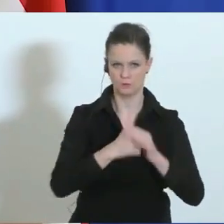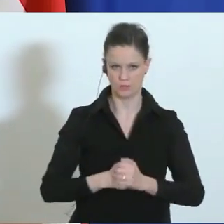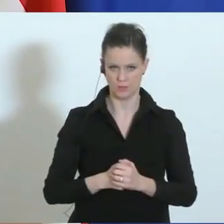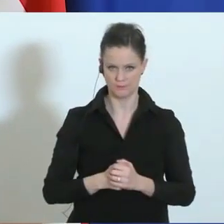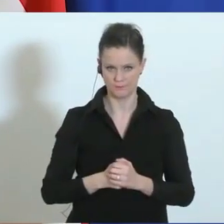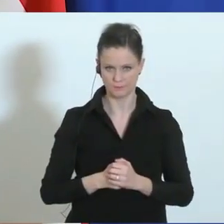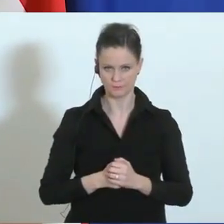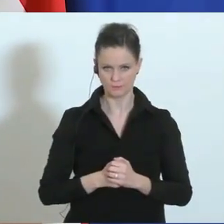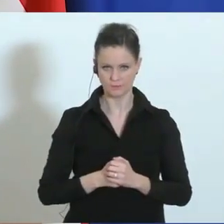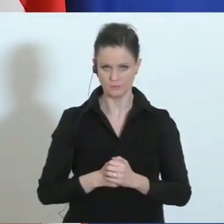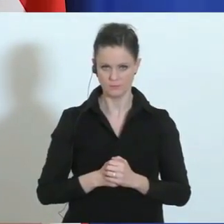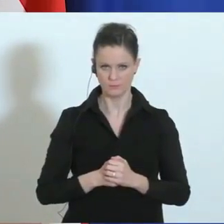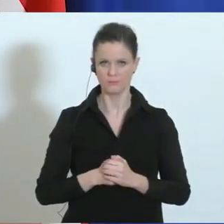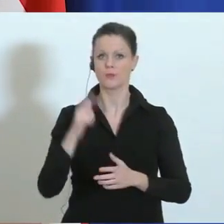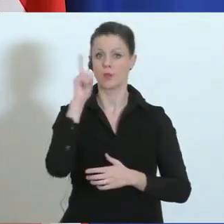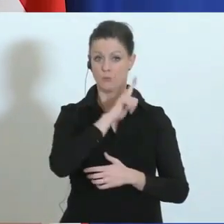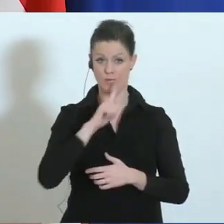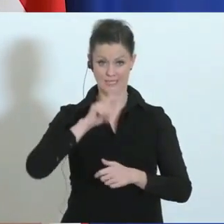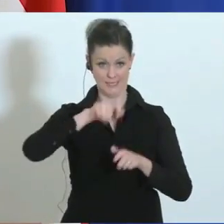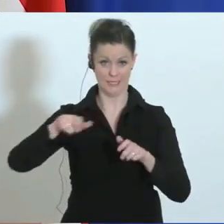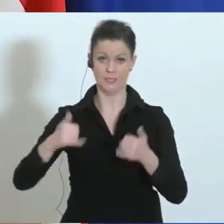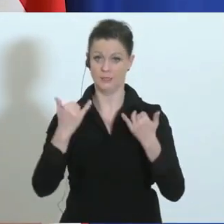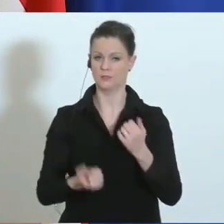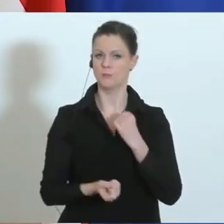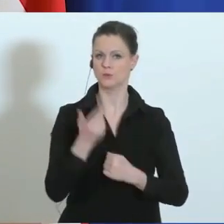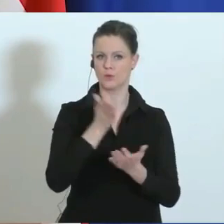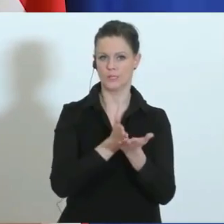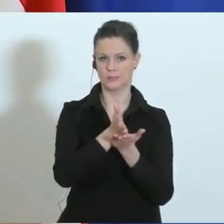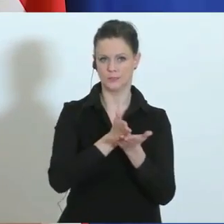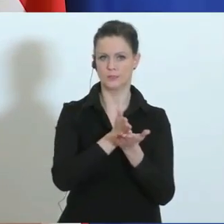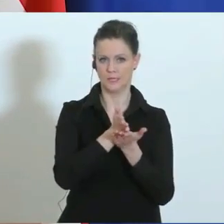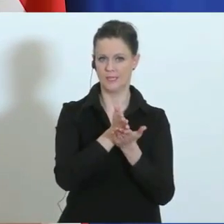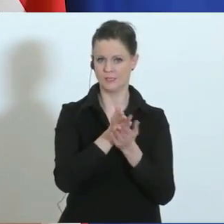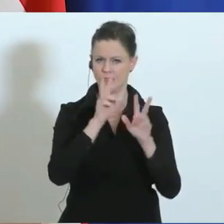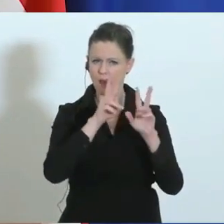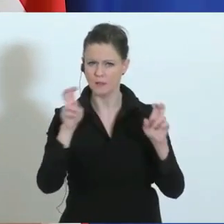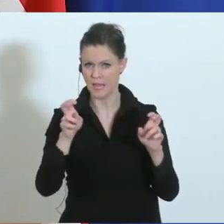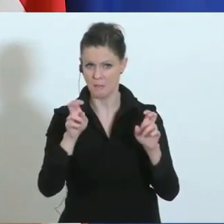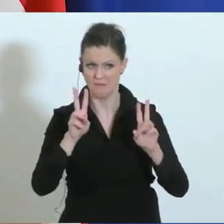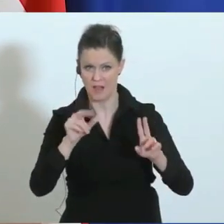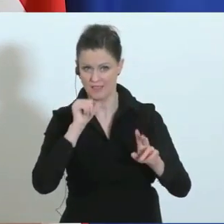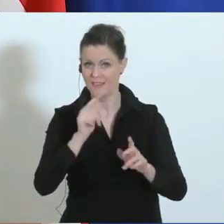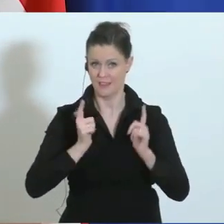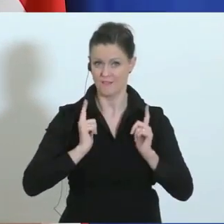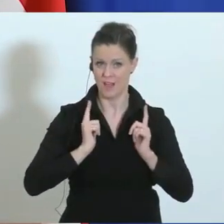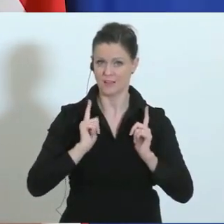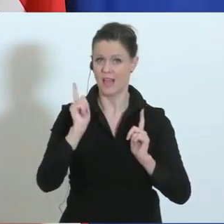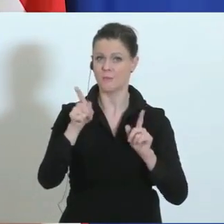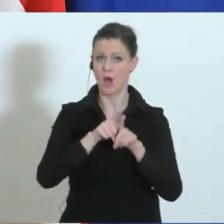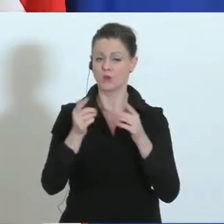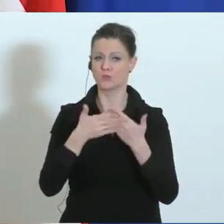leisten Polizistinnen und Polizisten Dienst, gerade auch bei Themenfeldern, wo man sie nicht erwartet, aber auch in der Unterstützung der